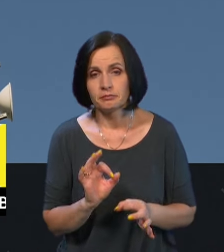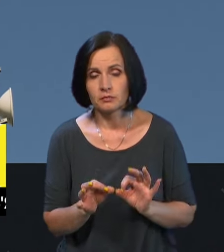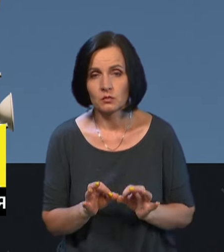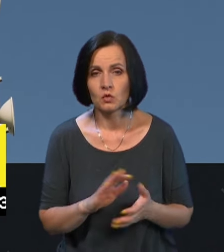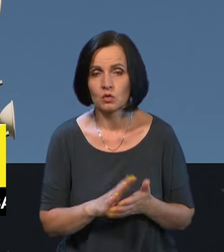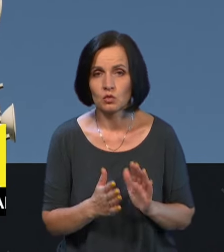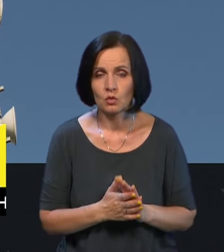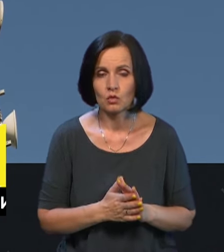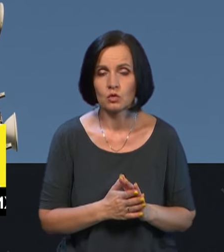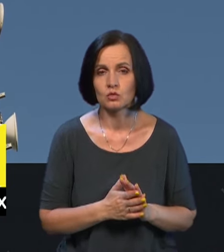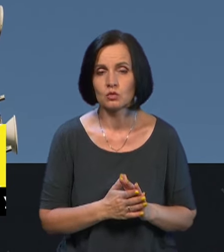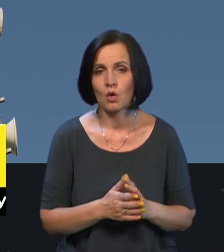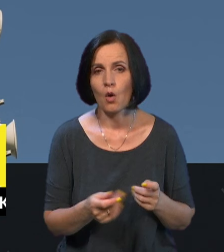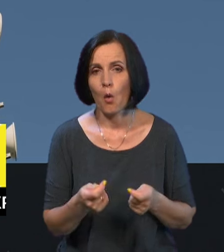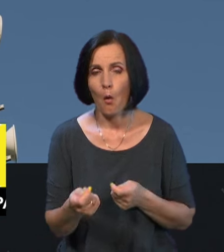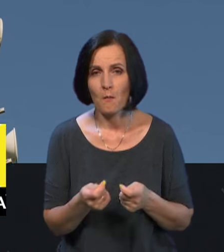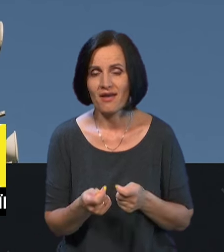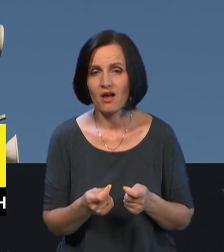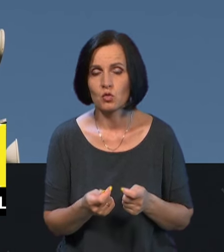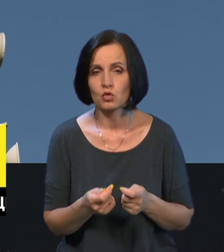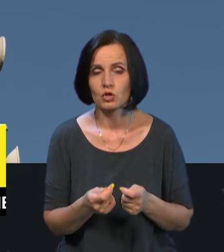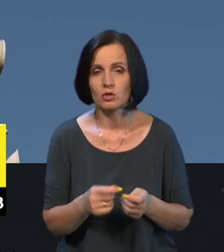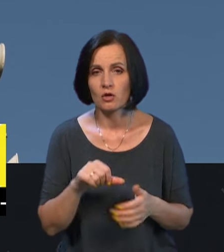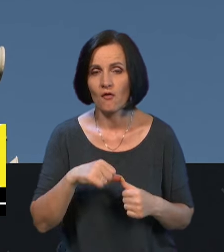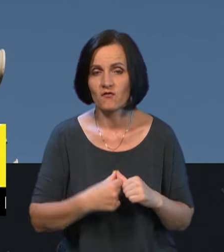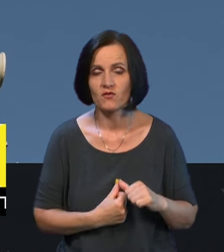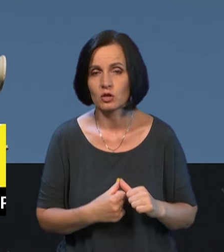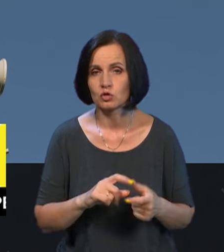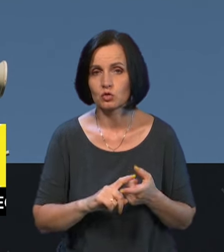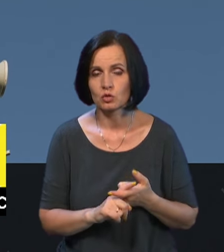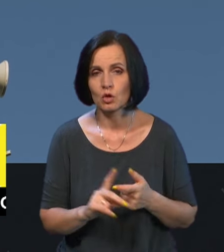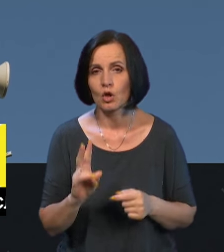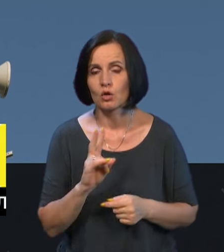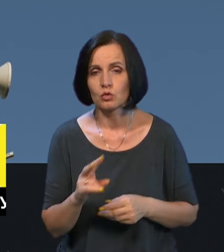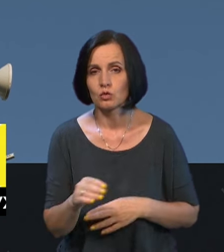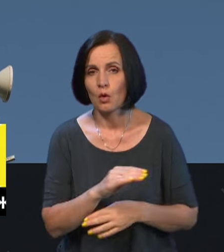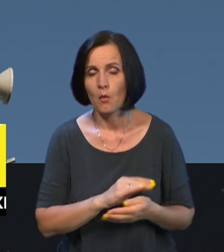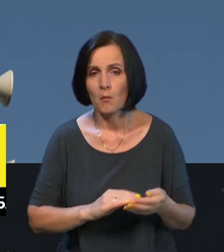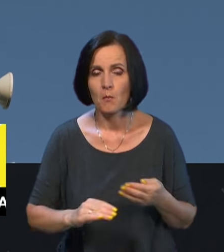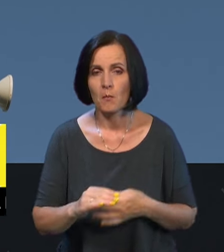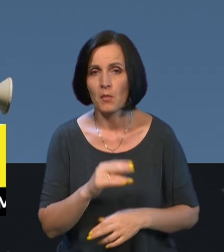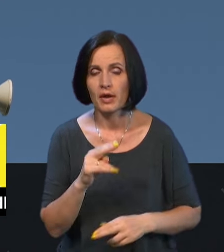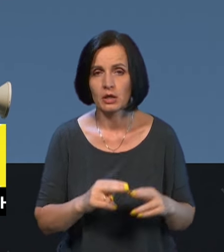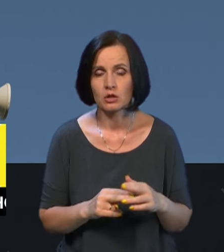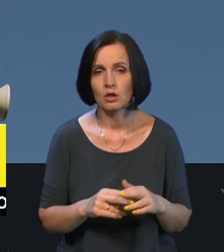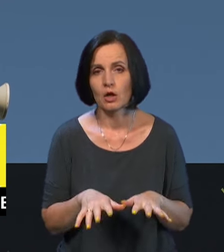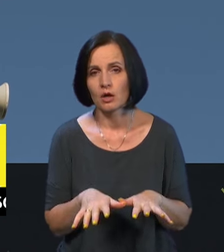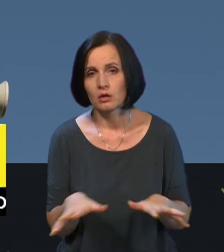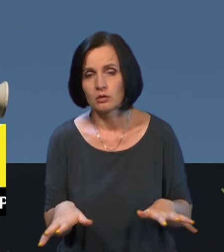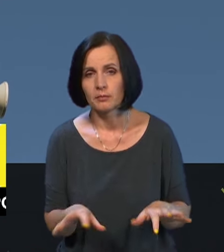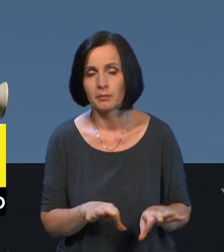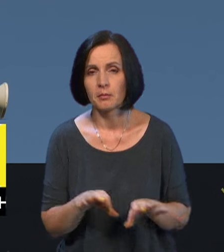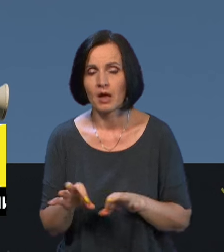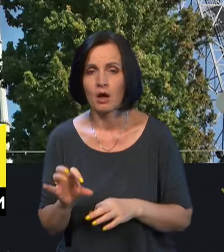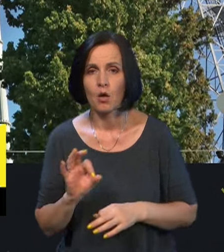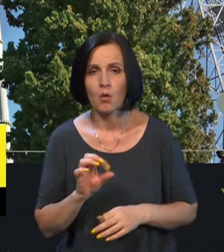операторів фіксованого зв'язку, які перебудовують мережі, переходять на оптичний інтернет, на